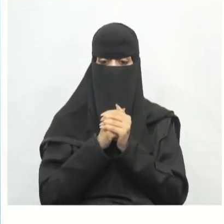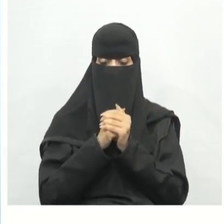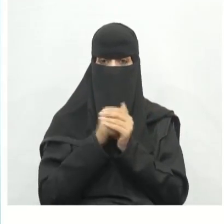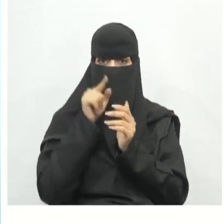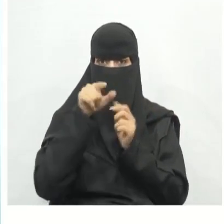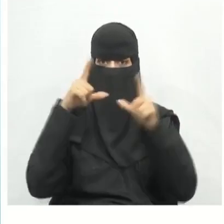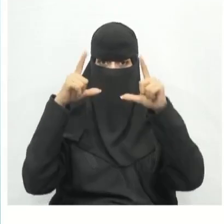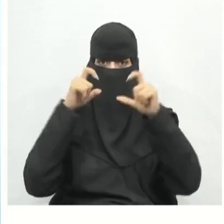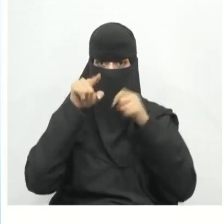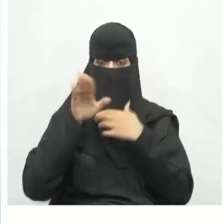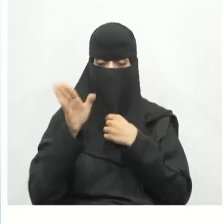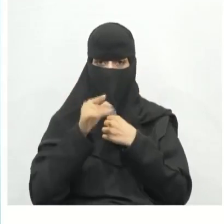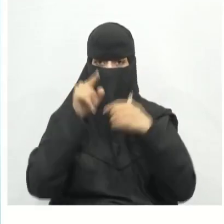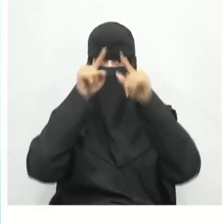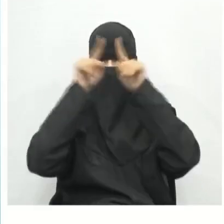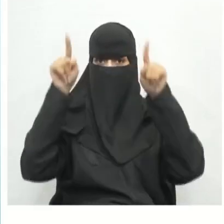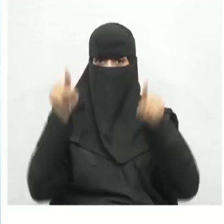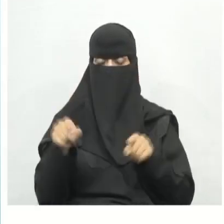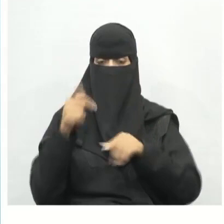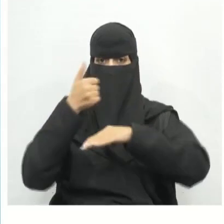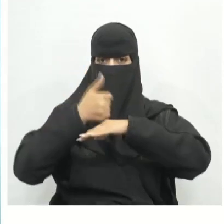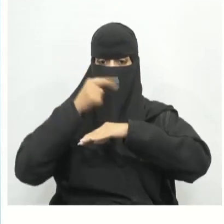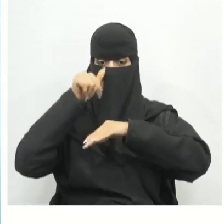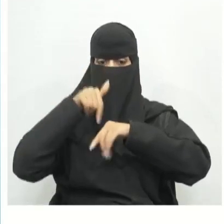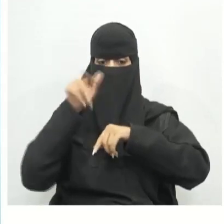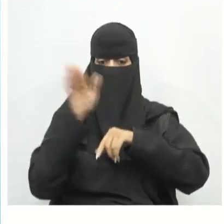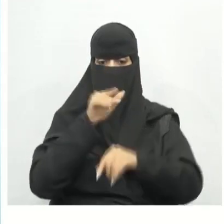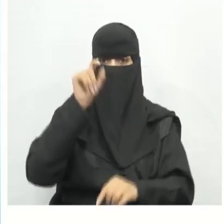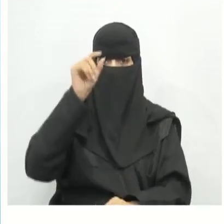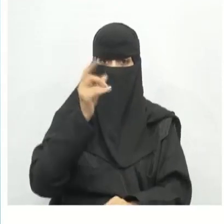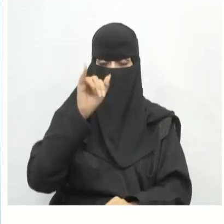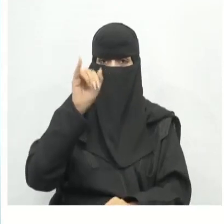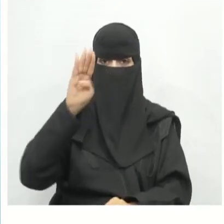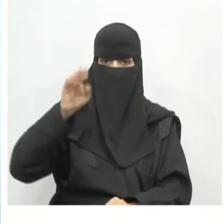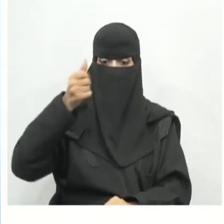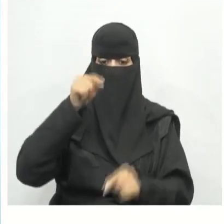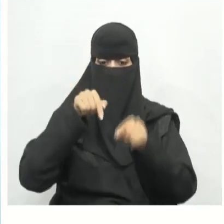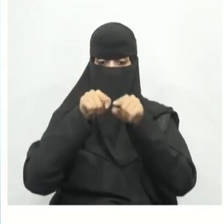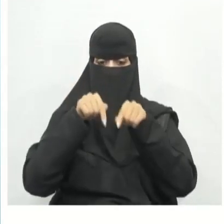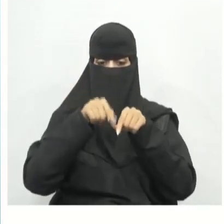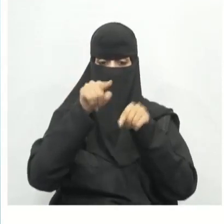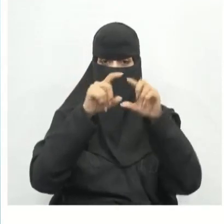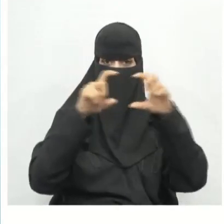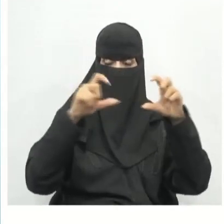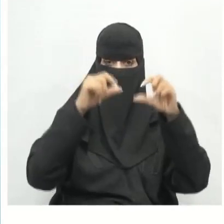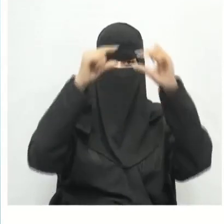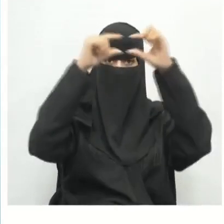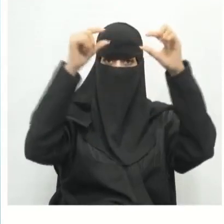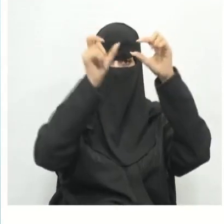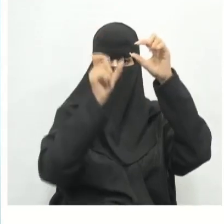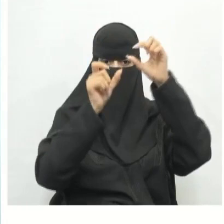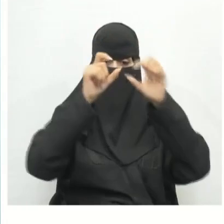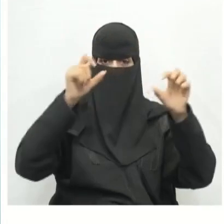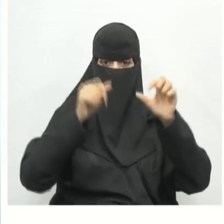هنا الشاشة الرئيسية لبرنامج الفريكاد هنا العرض الشجري وهنا شريط